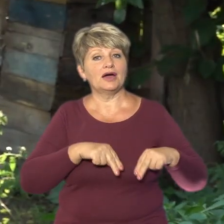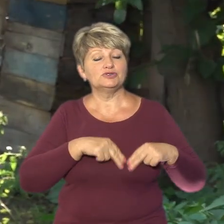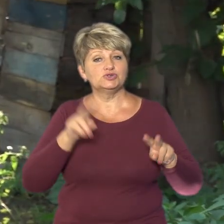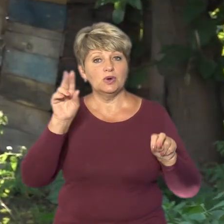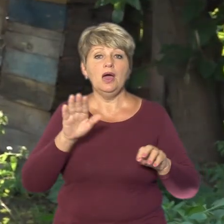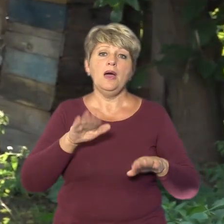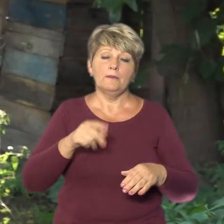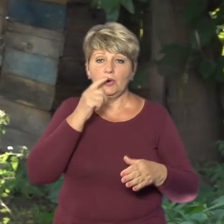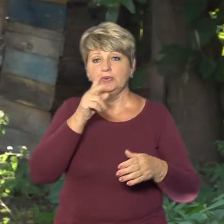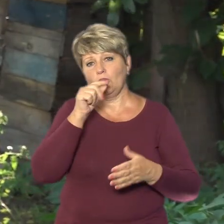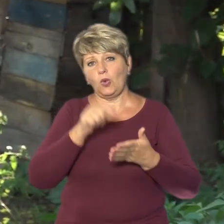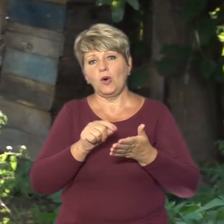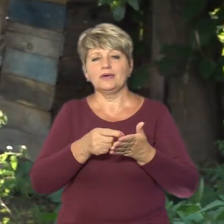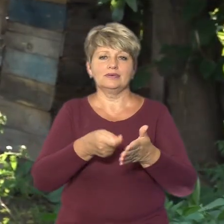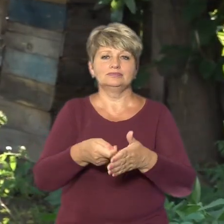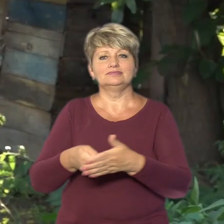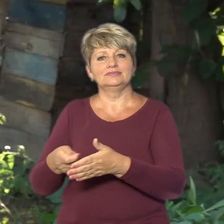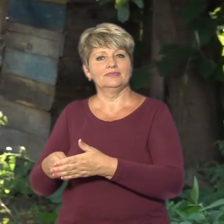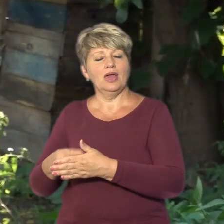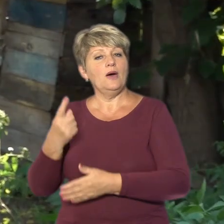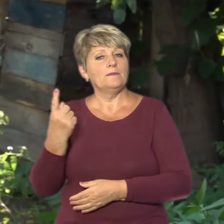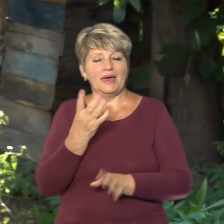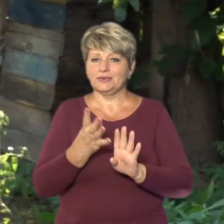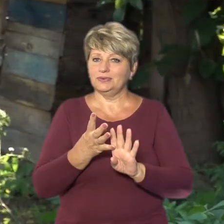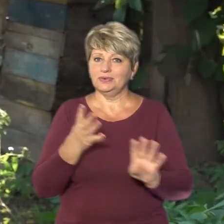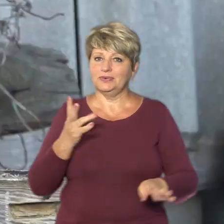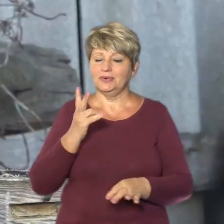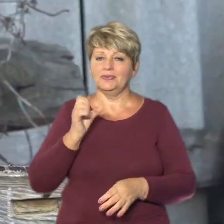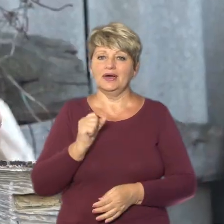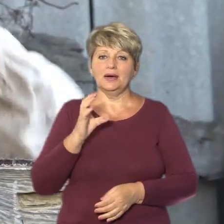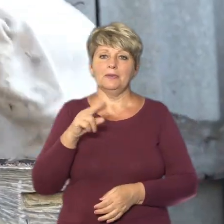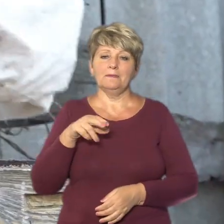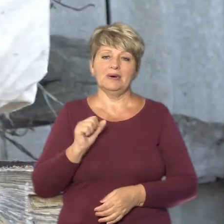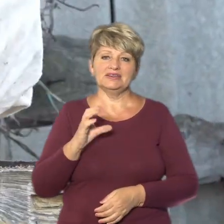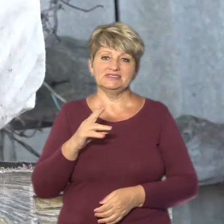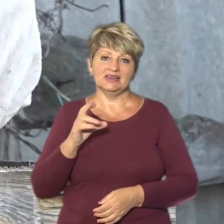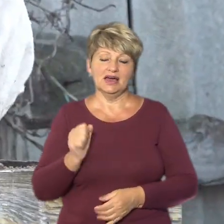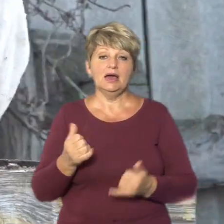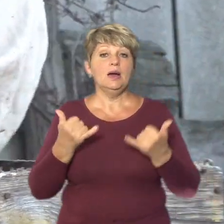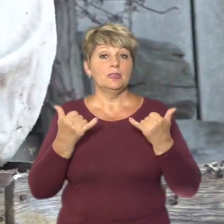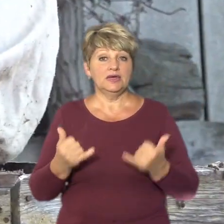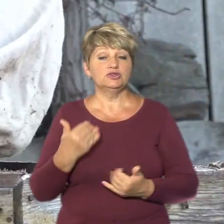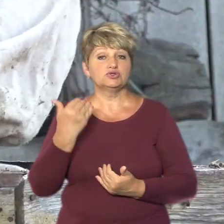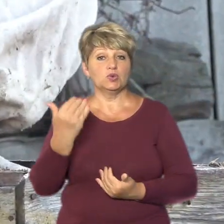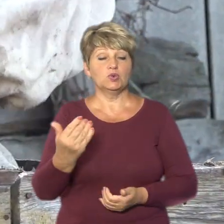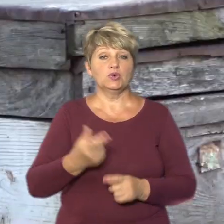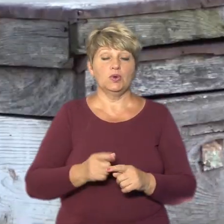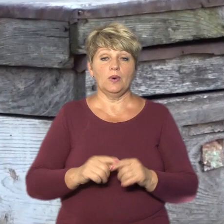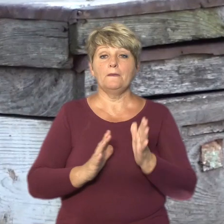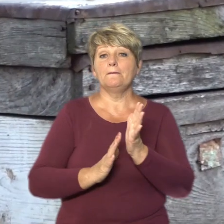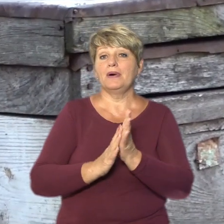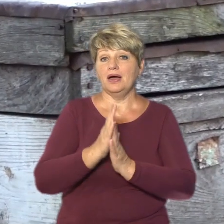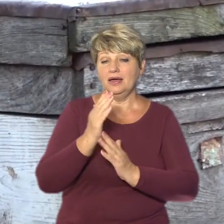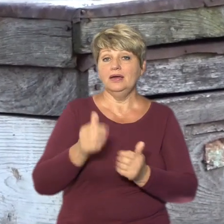курей, чи ще щось роблю. А в першу чергу на пасіку. Нині у їхньому бджолярському полку підростає